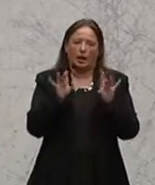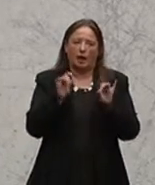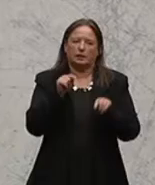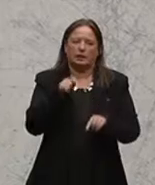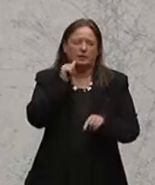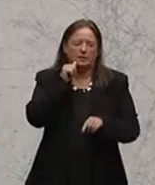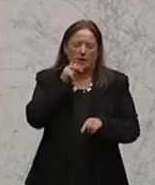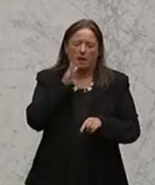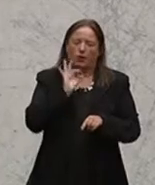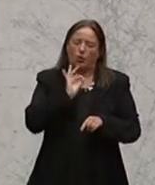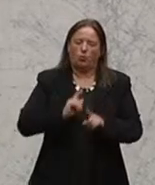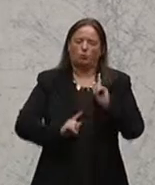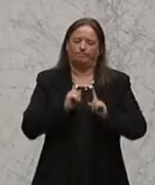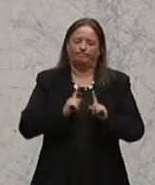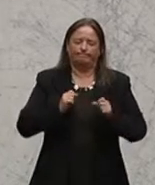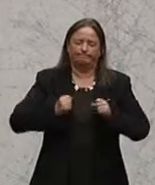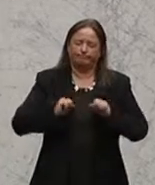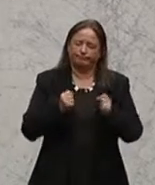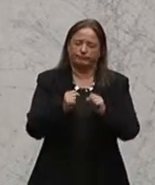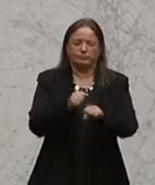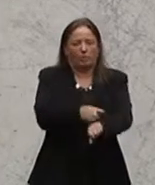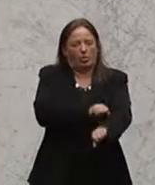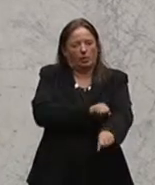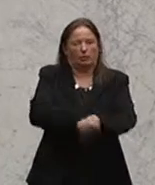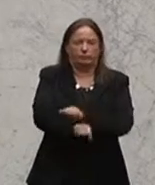engagierten und sehr engagierten Aufgabe stellen.